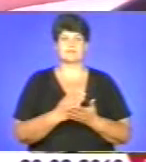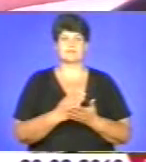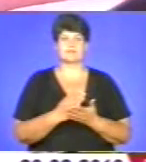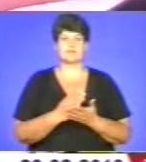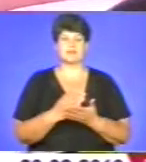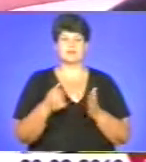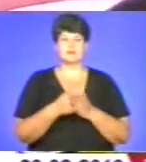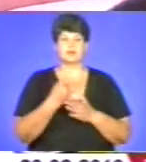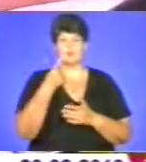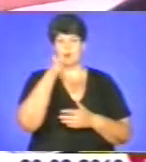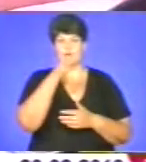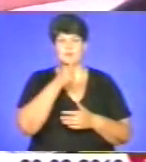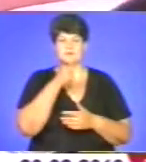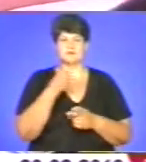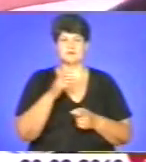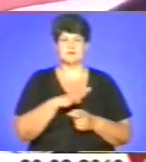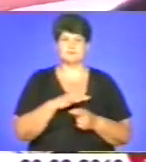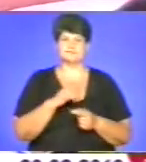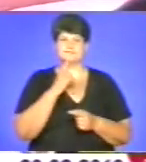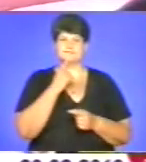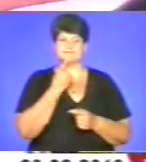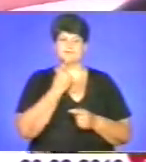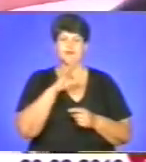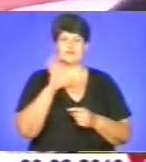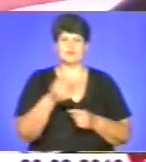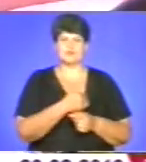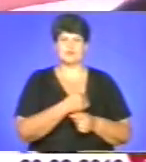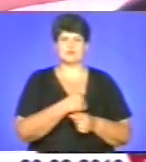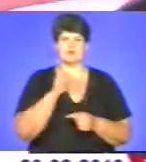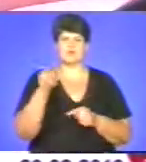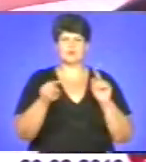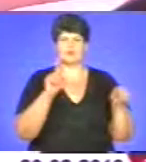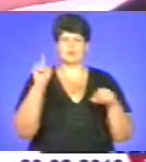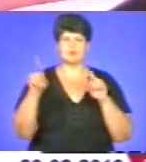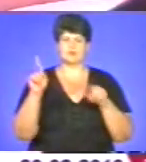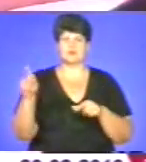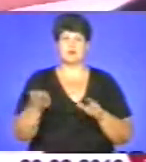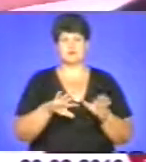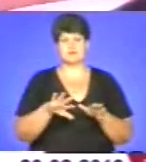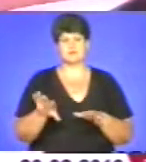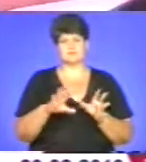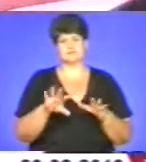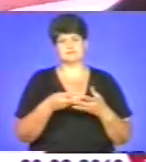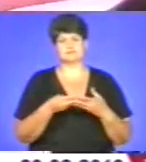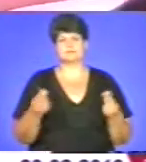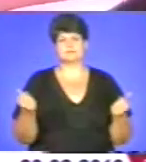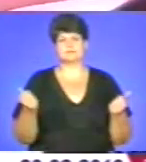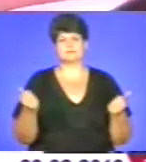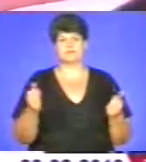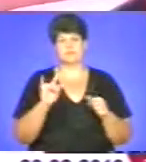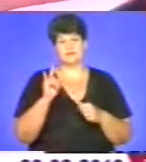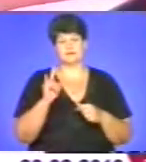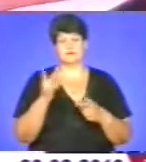до місця часу, може, таке було, трохи було. Всього хотівся, то, то, сьогодні. А потім після цього все. Звичайно, дитяна